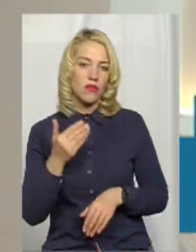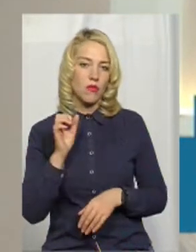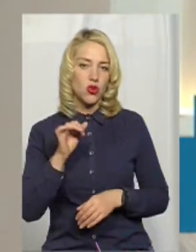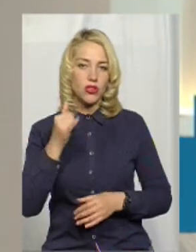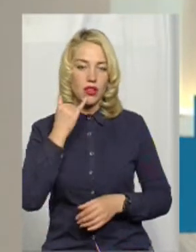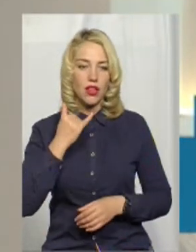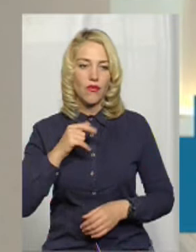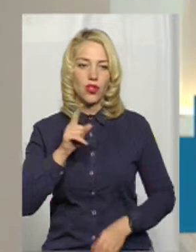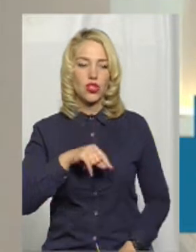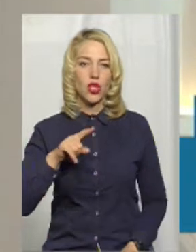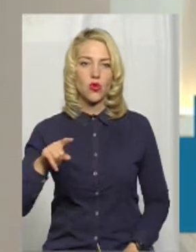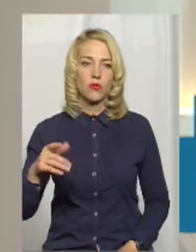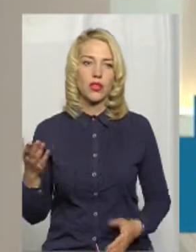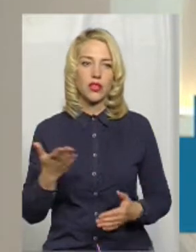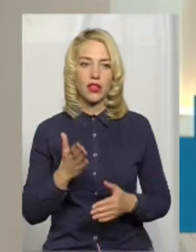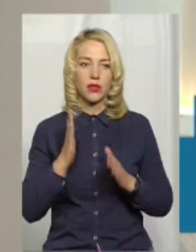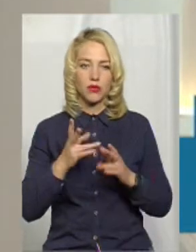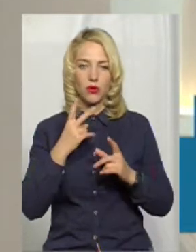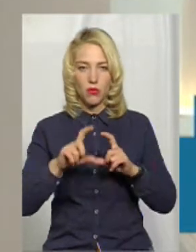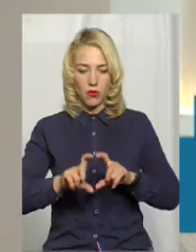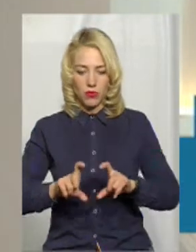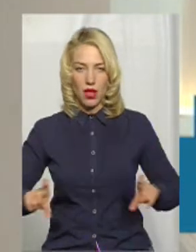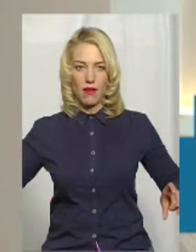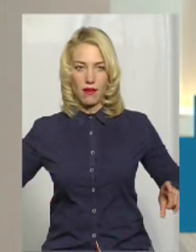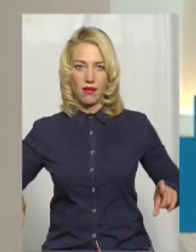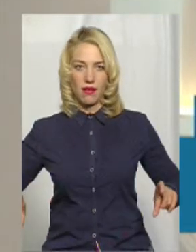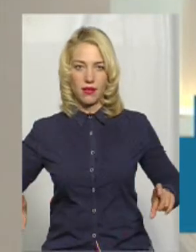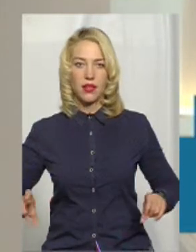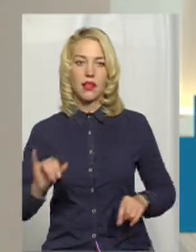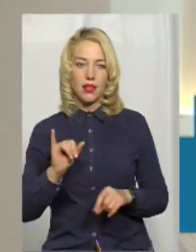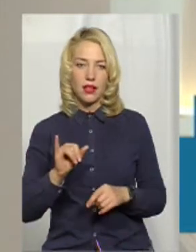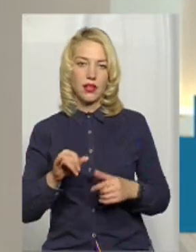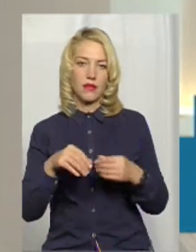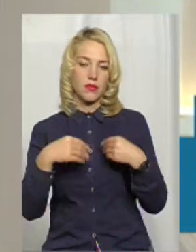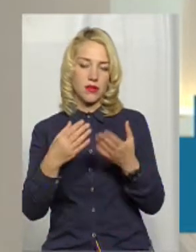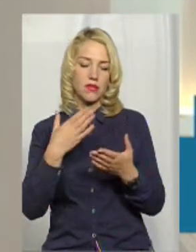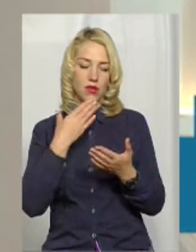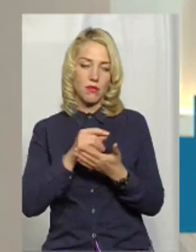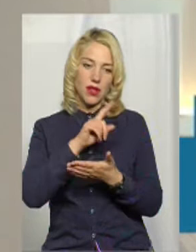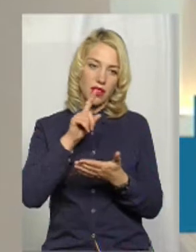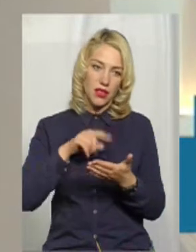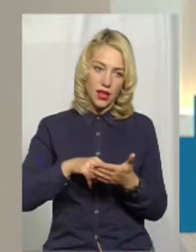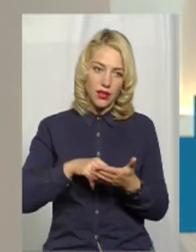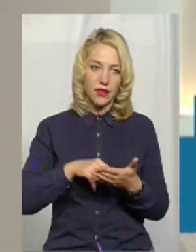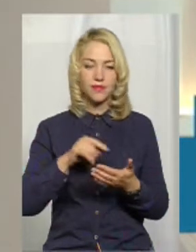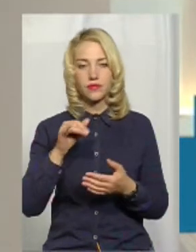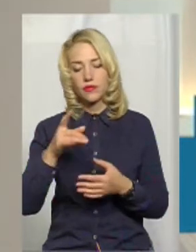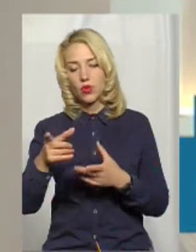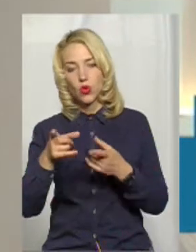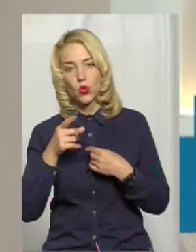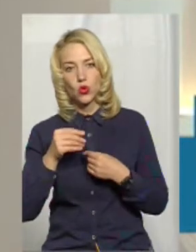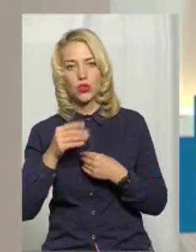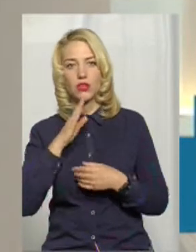зателефонувати за номером, який побачите на екрані, поставити свої запитання або долучитися до поговорення